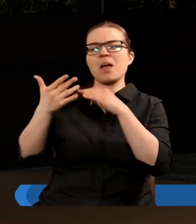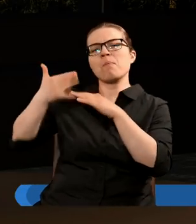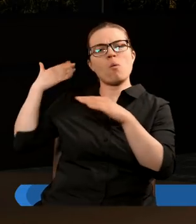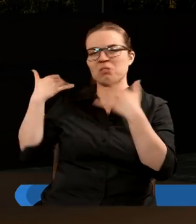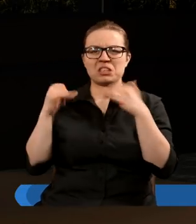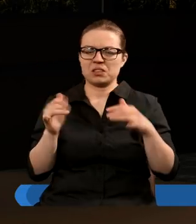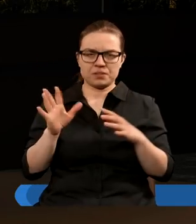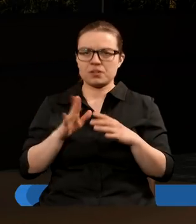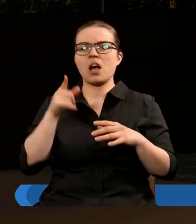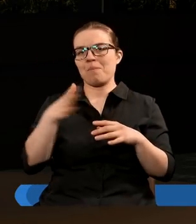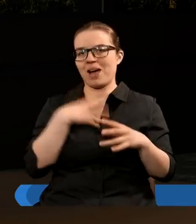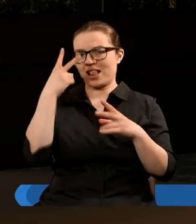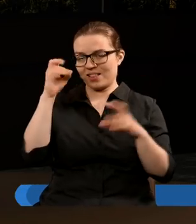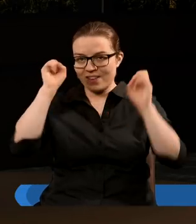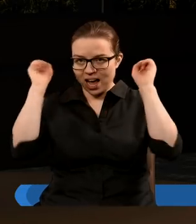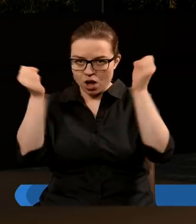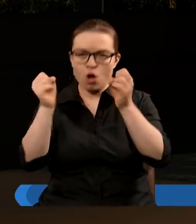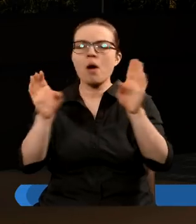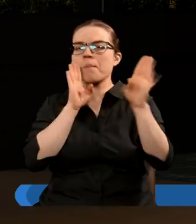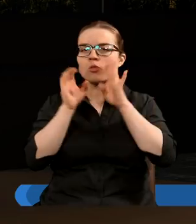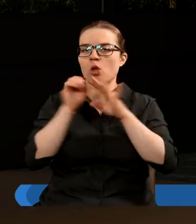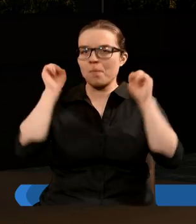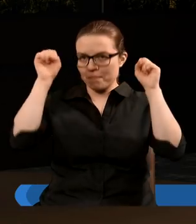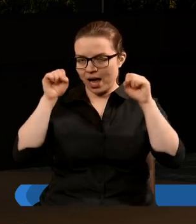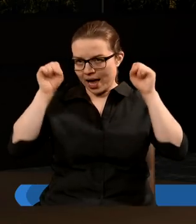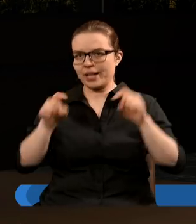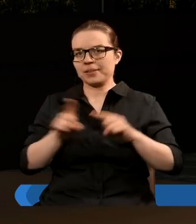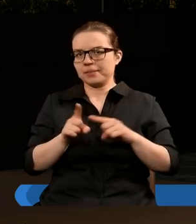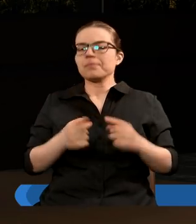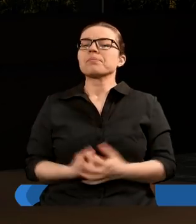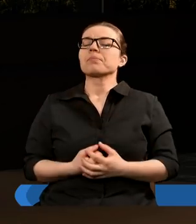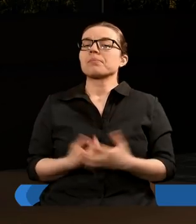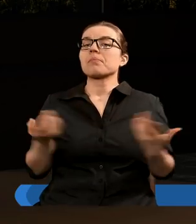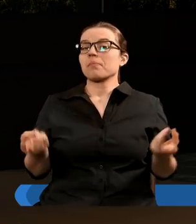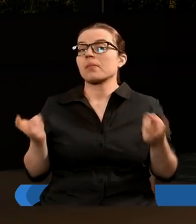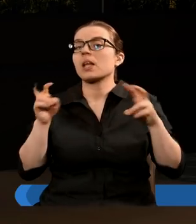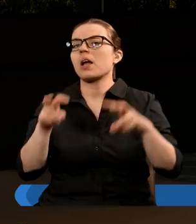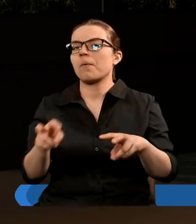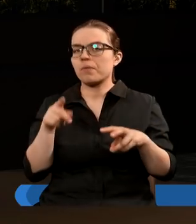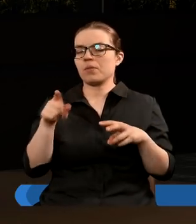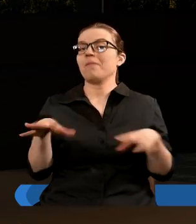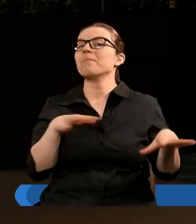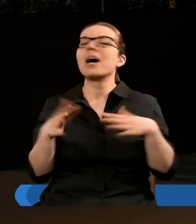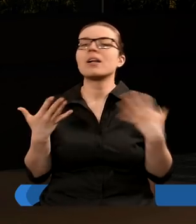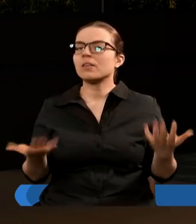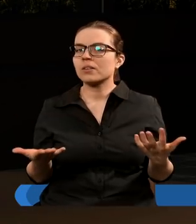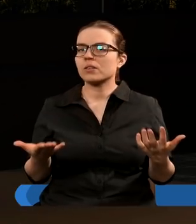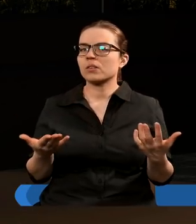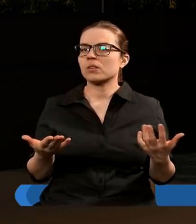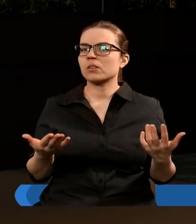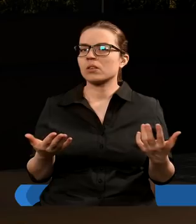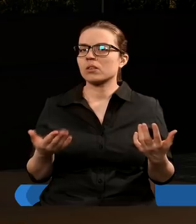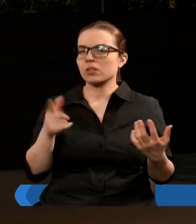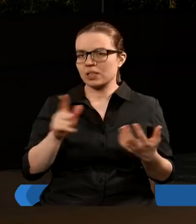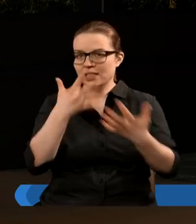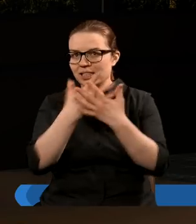ma ono dwa rogi podobne do baranich. I powstaje ono w miejscu, na miejscu z